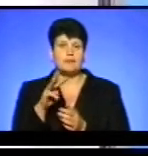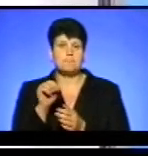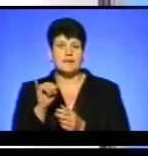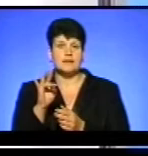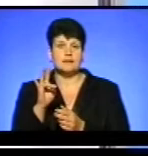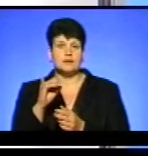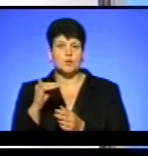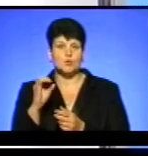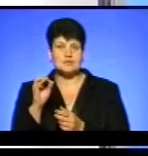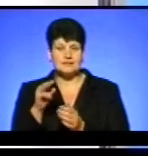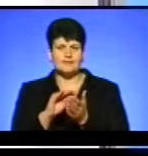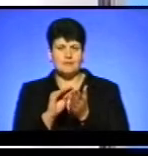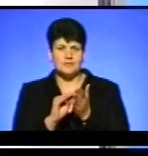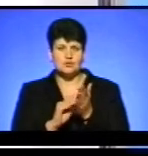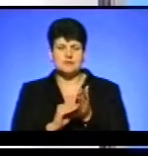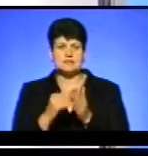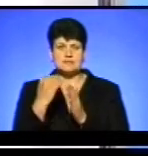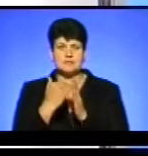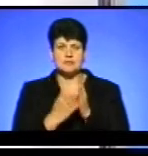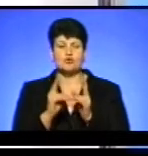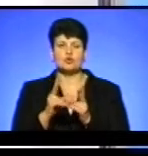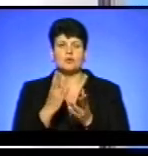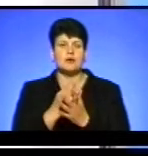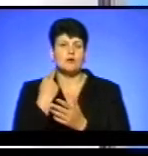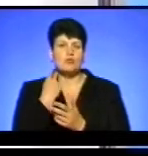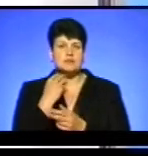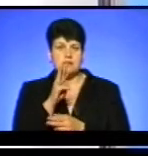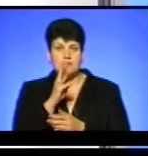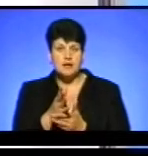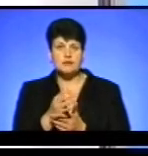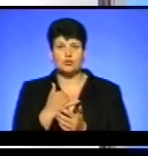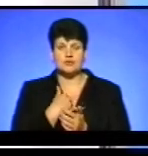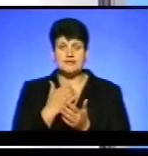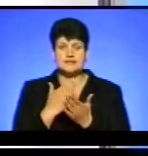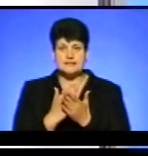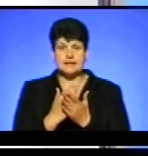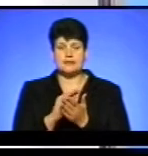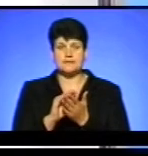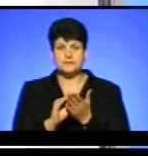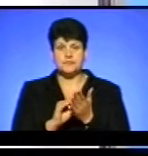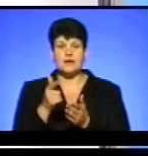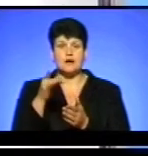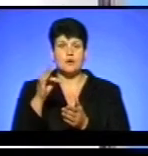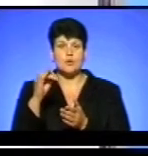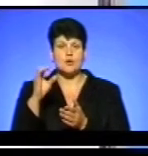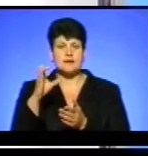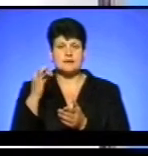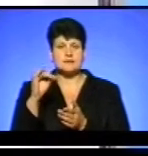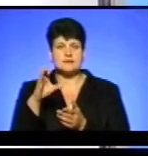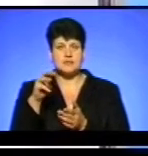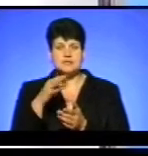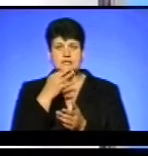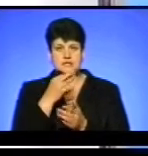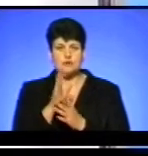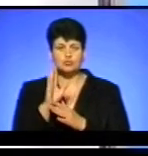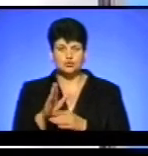і там оприлюднюють список тих, хто боргує заробітну плату. І в нас є цитата Володимира Гройсмана, який сказав, що будемо діяти жорстко,